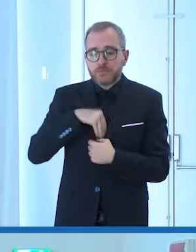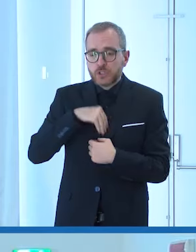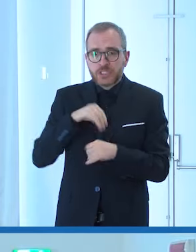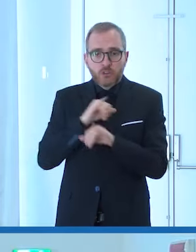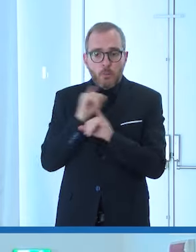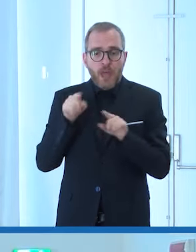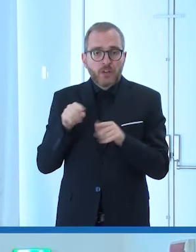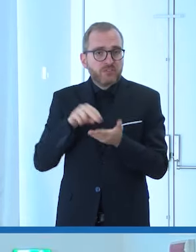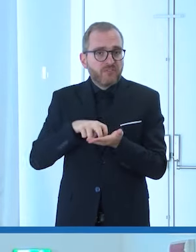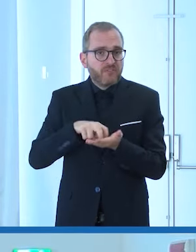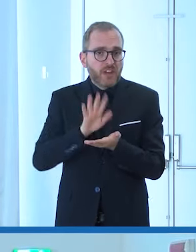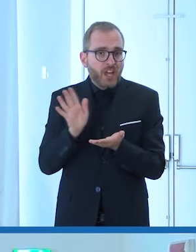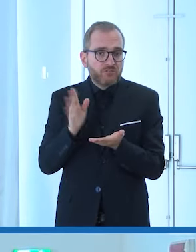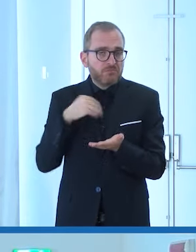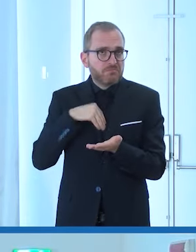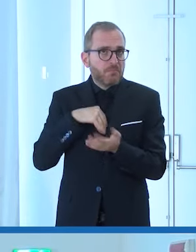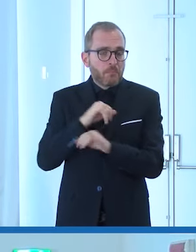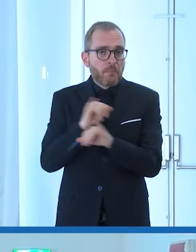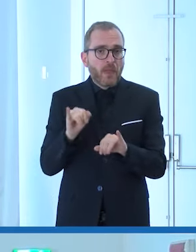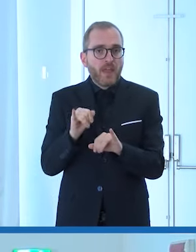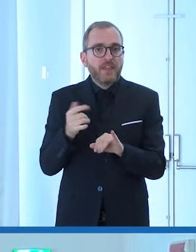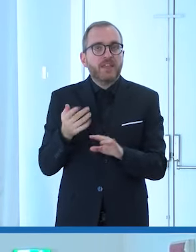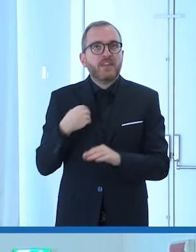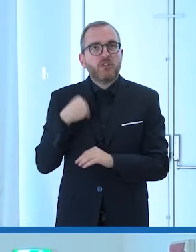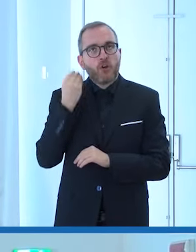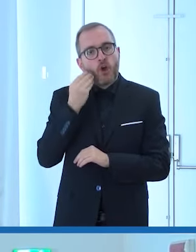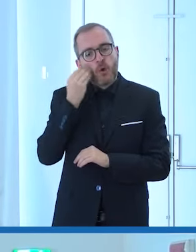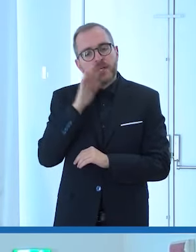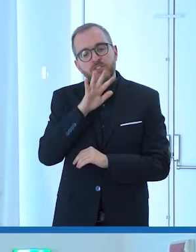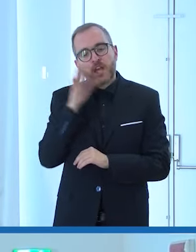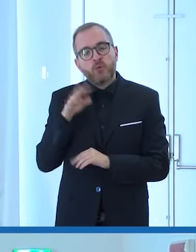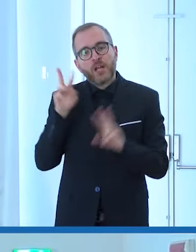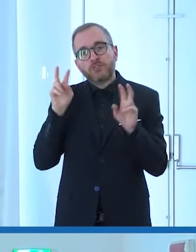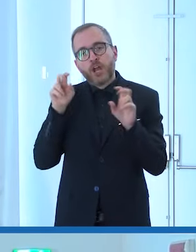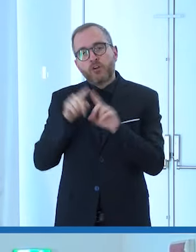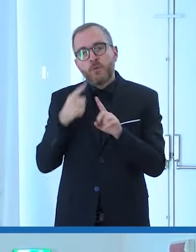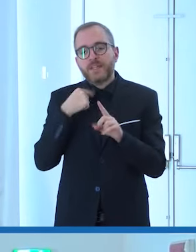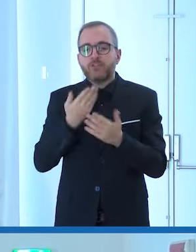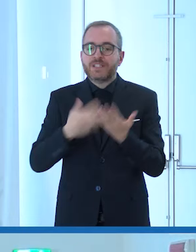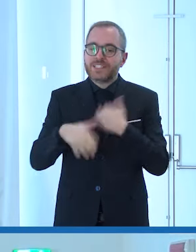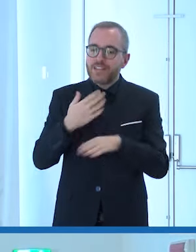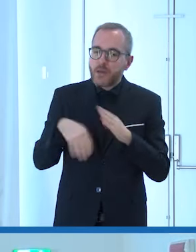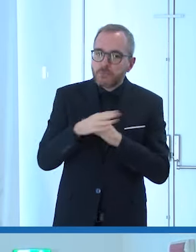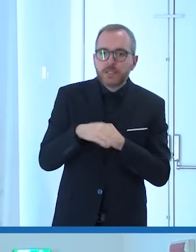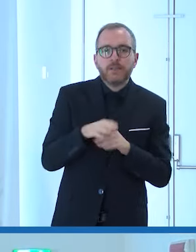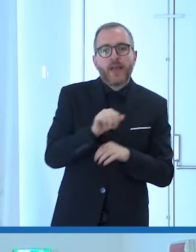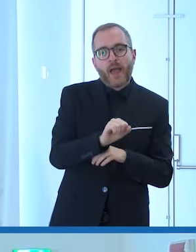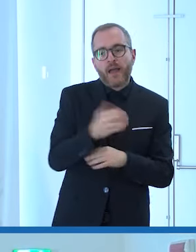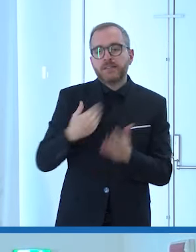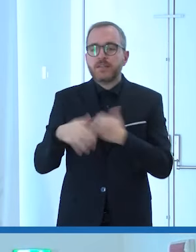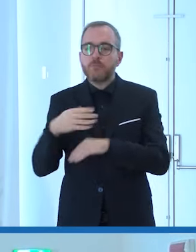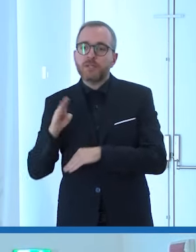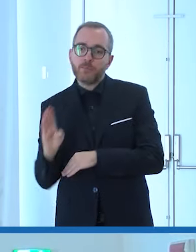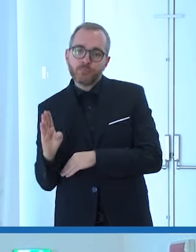penso che ci sia più un discorso di disabili di serie A e disabili di serie B io sono un